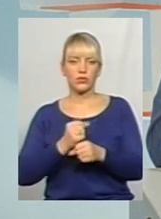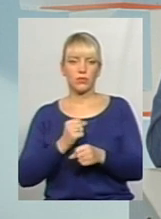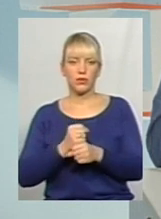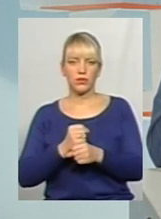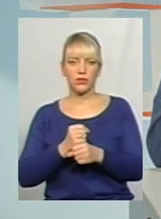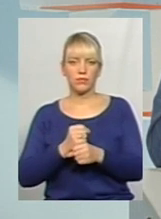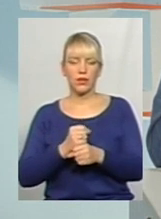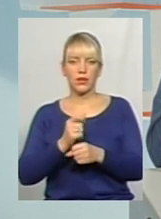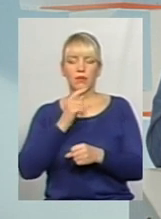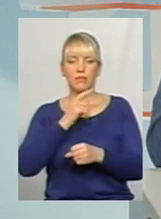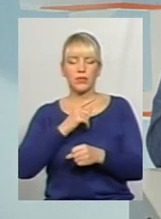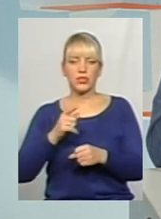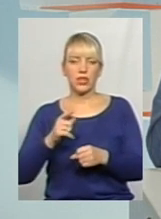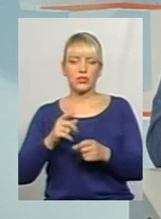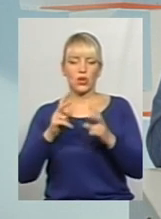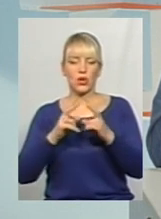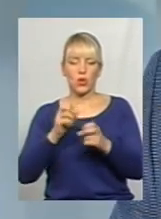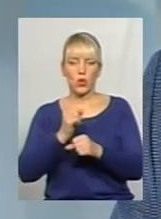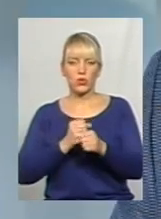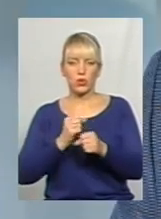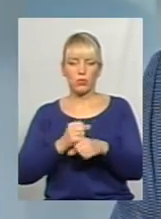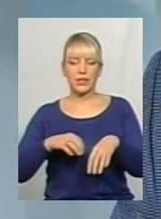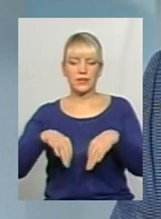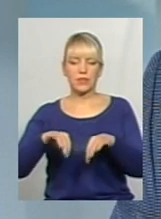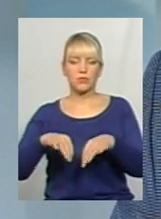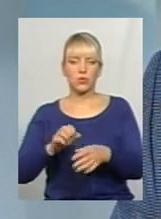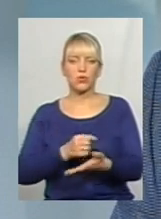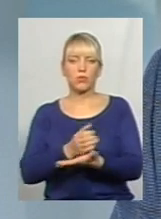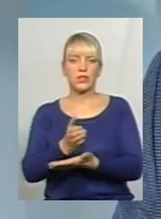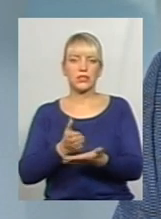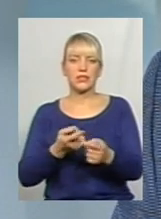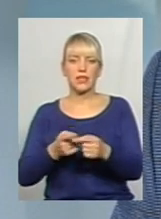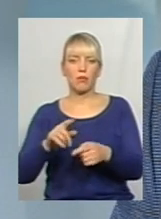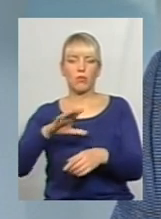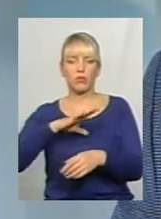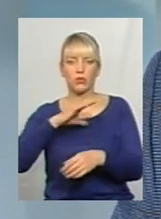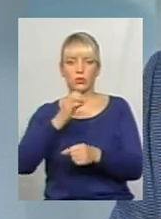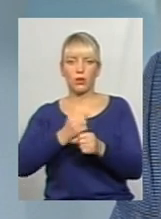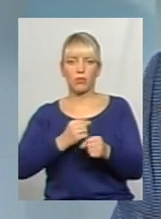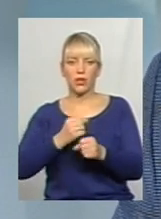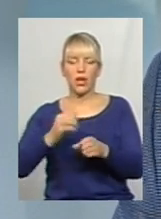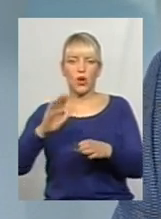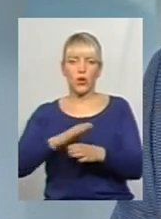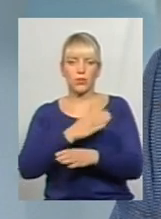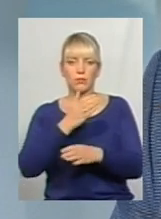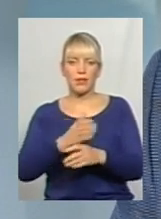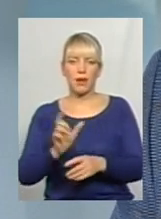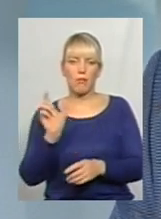під час розроблення нової транспортної мережі, це було розбиття блочної системи.